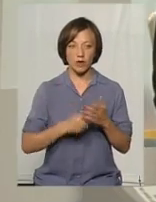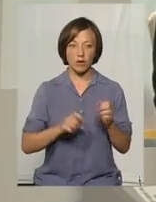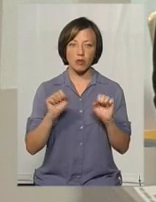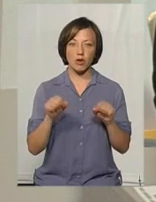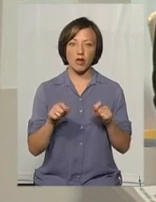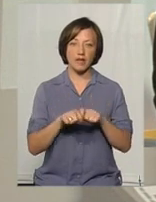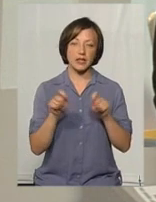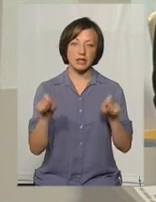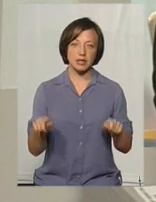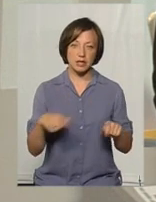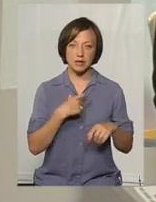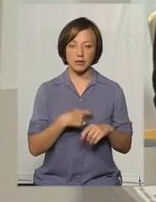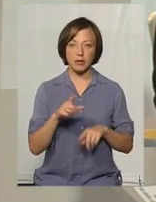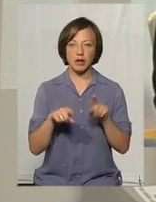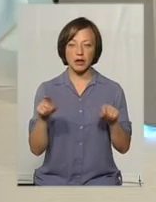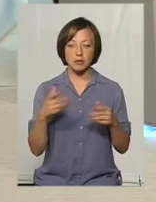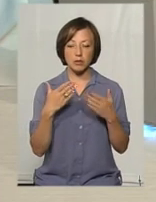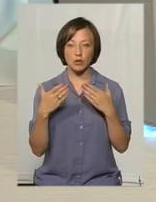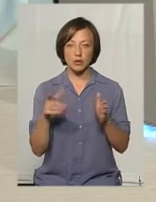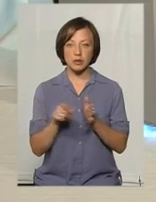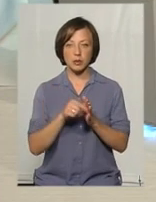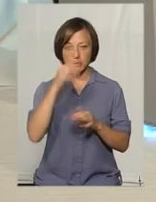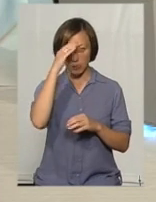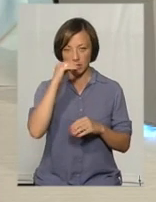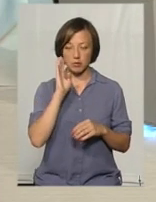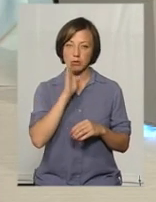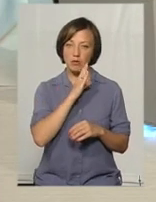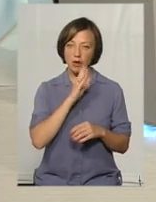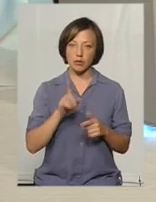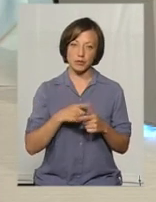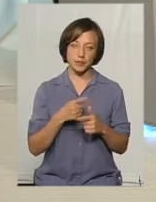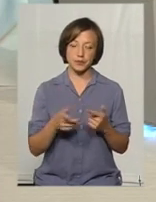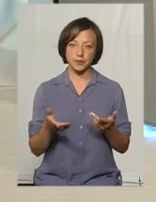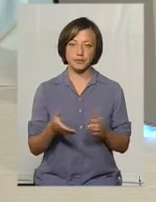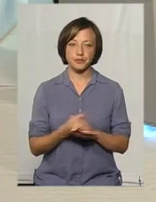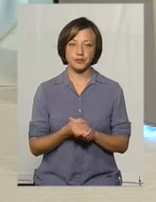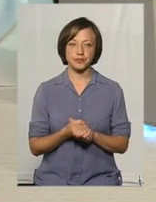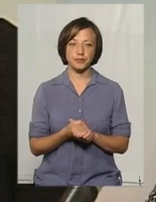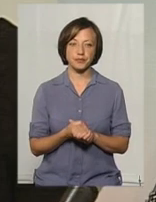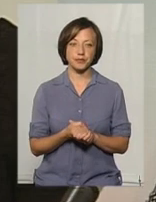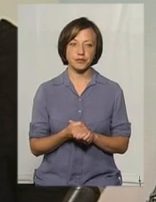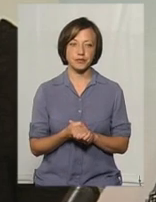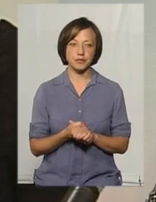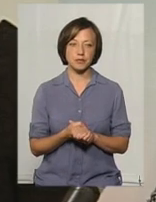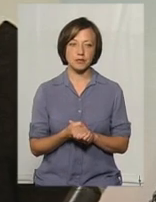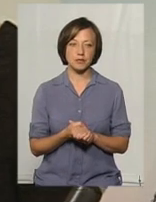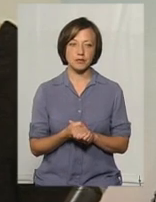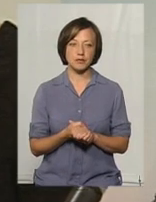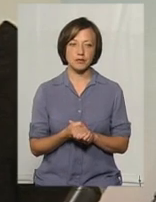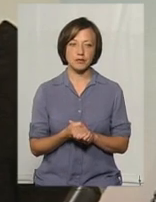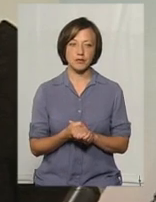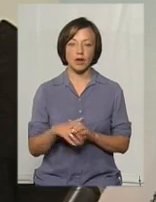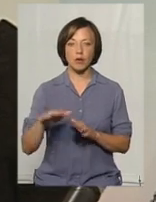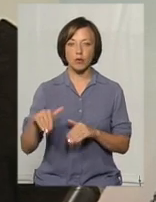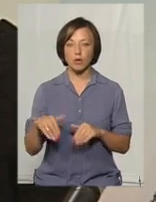відкритися. Деякий час ми спокуємося з батьками, з мамою чи з татом, хто приведе на консультацію дитину. Потім